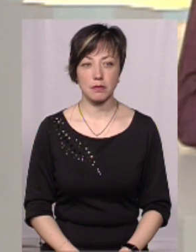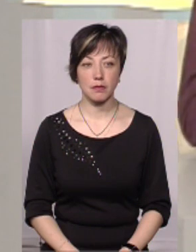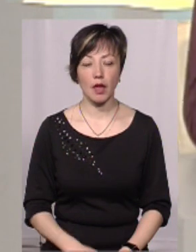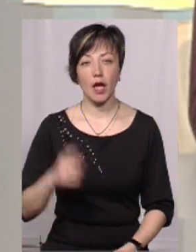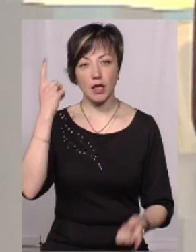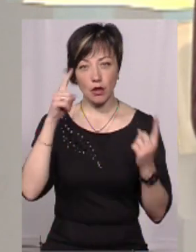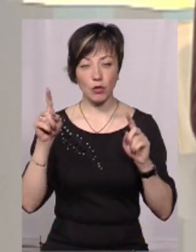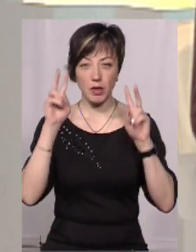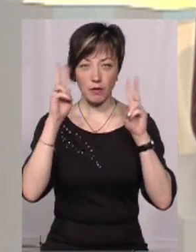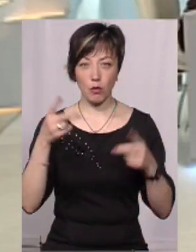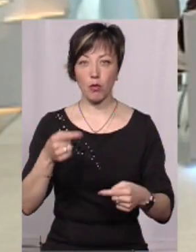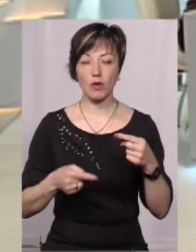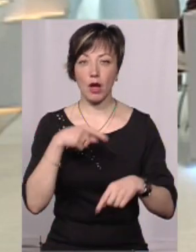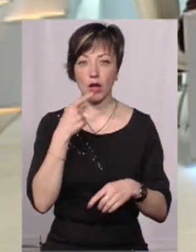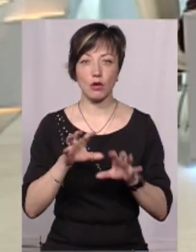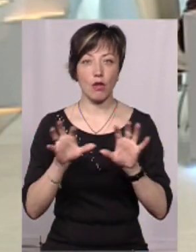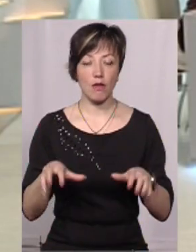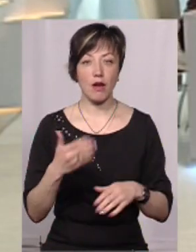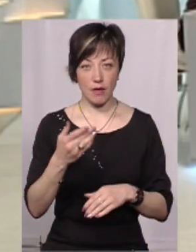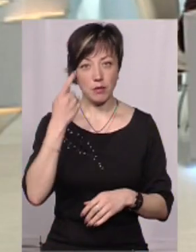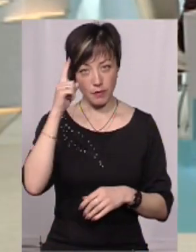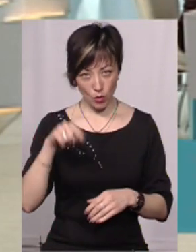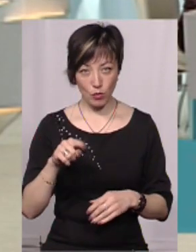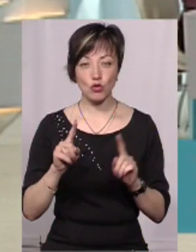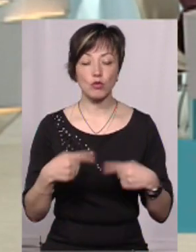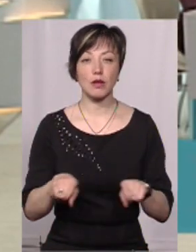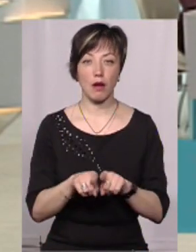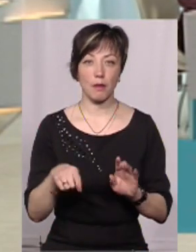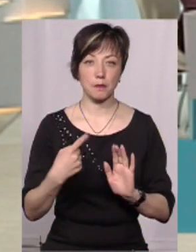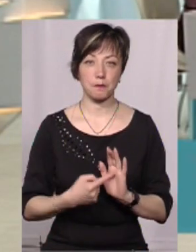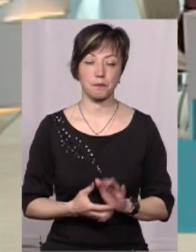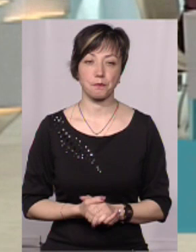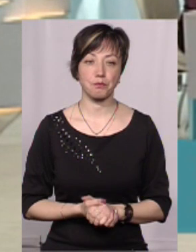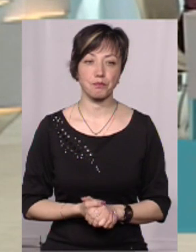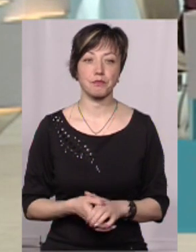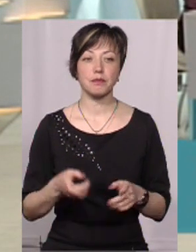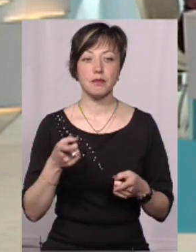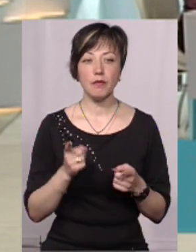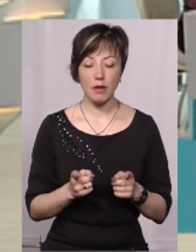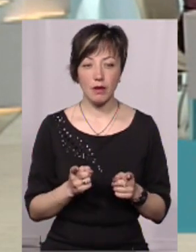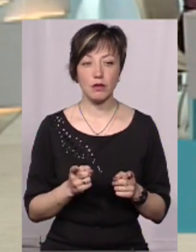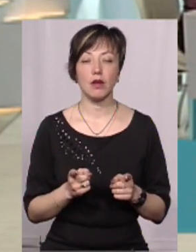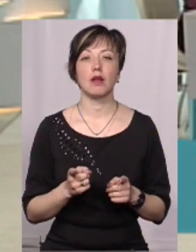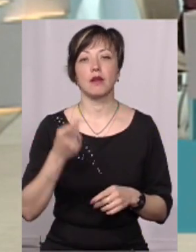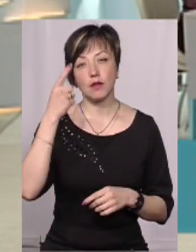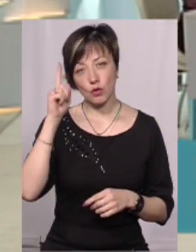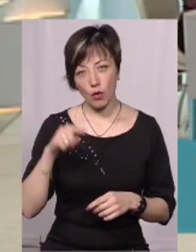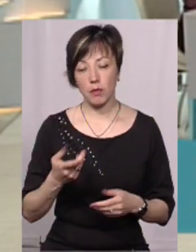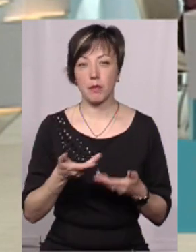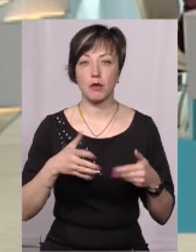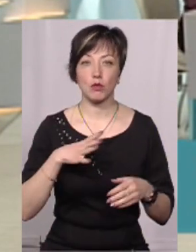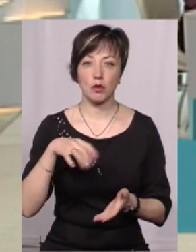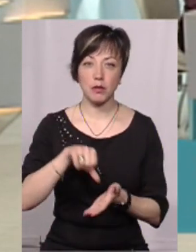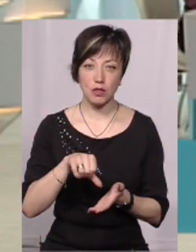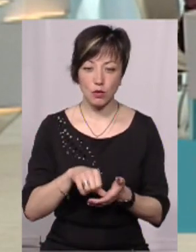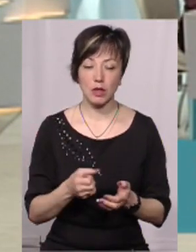Надумані невідомі протиріччя, каже Микола Мельничук. Вам вони відомі? Чому вони приєднуються? Звичайно, відомі. І ми були